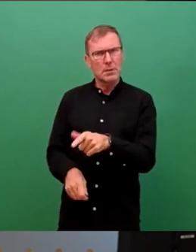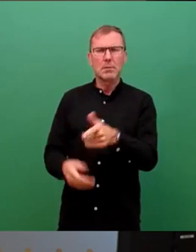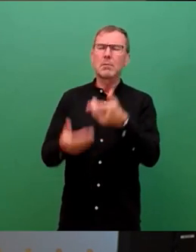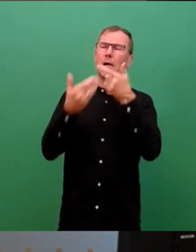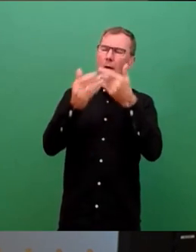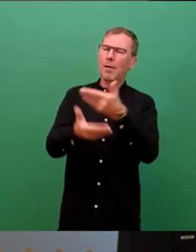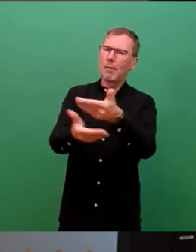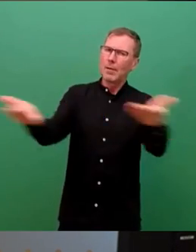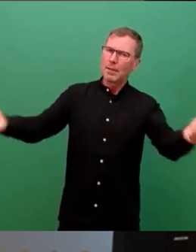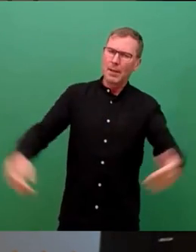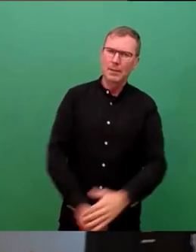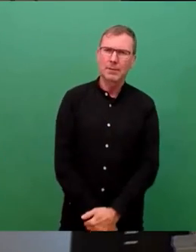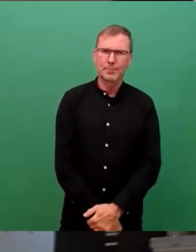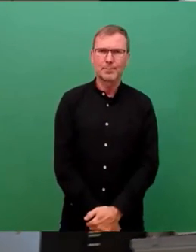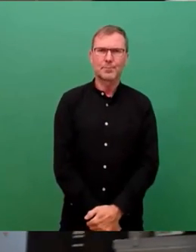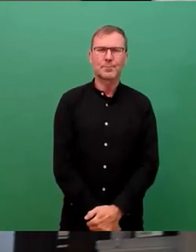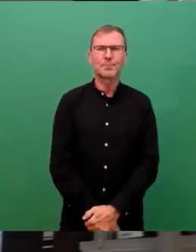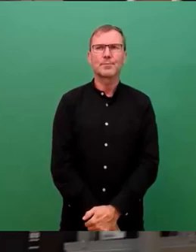Applaus